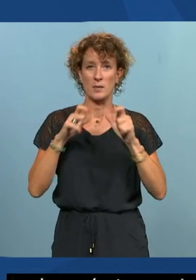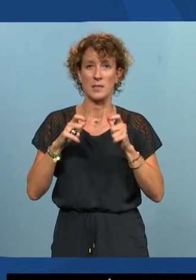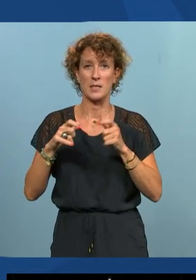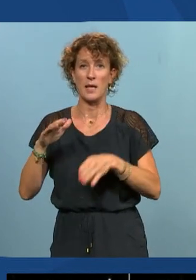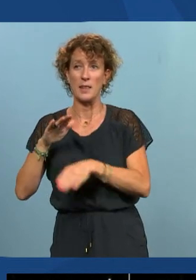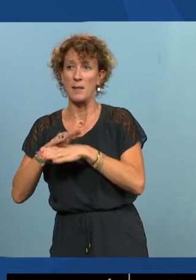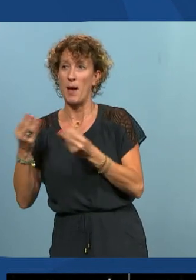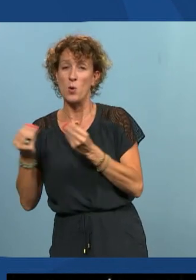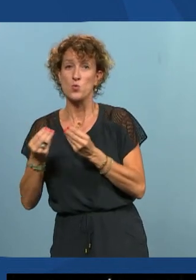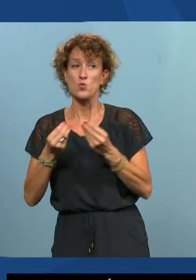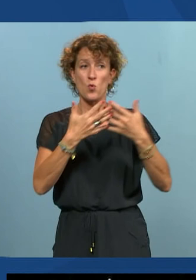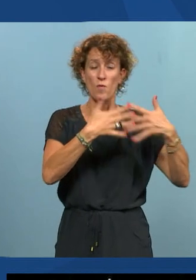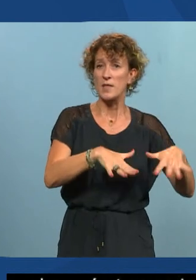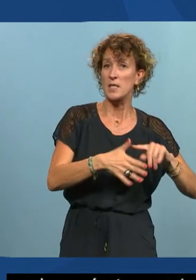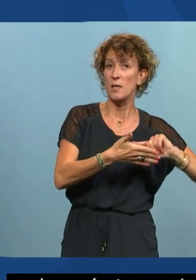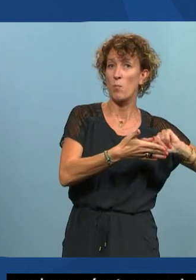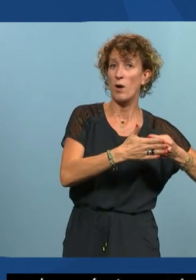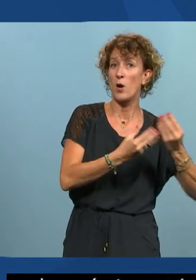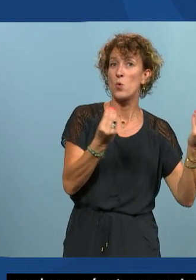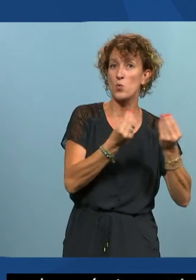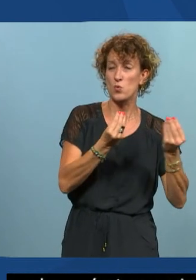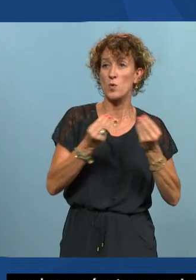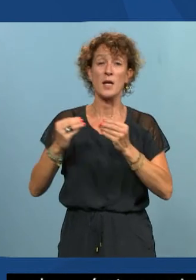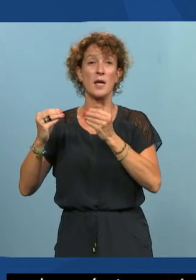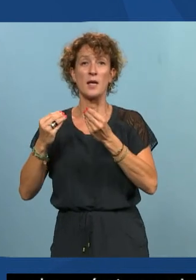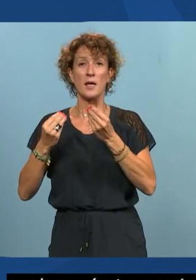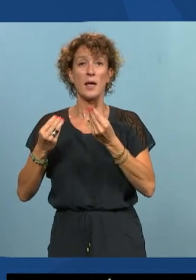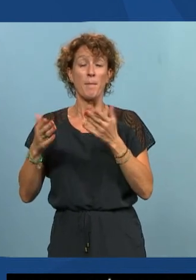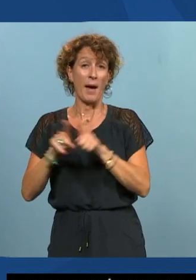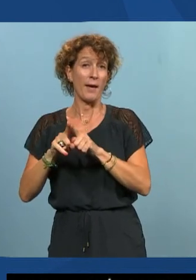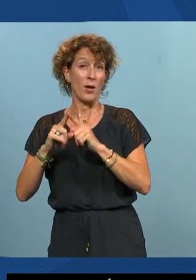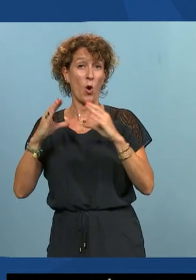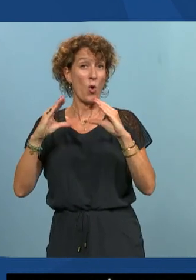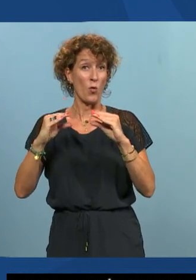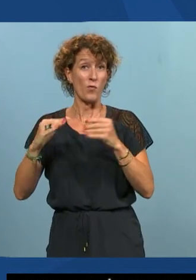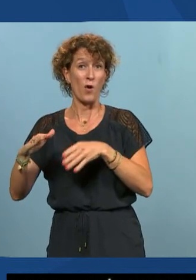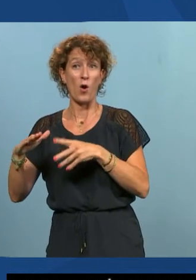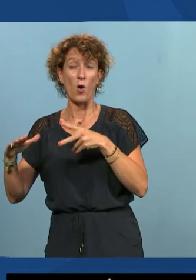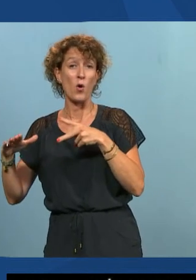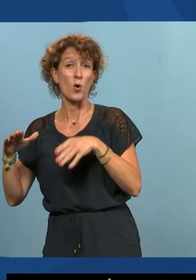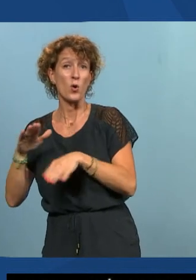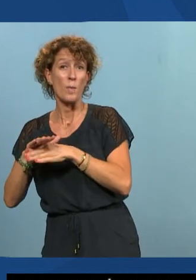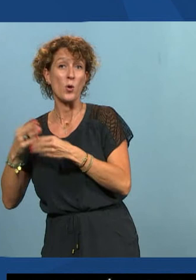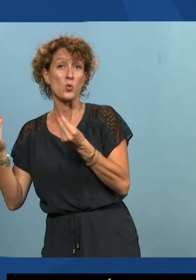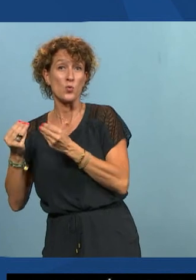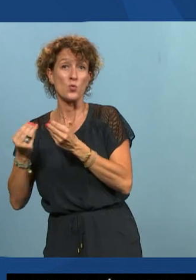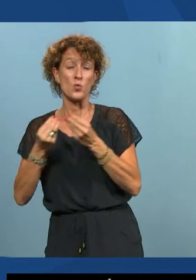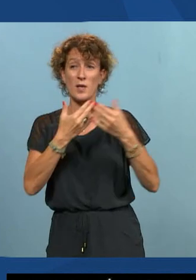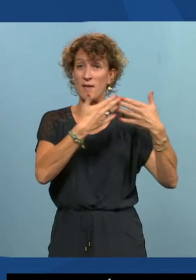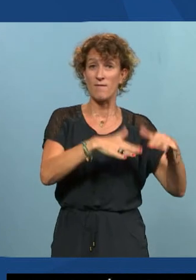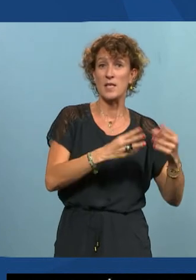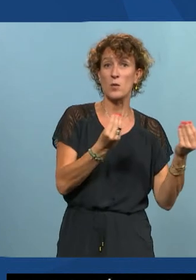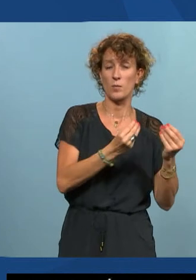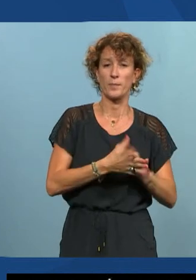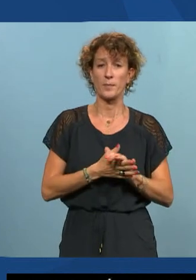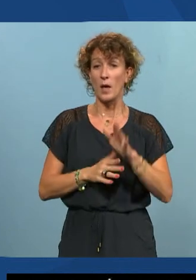'accessibilité et là où commence et où s'arrête le confort de l'utilisateur Pierre oui je voudrais